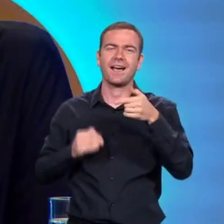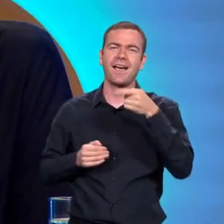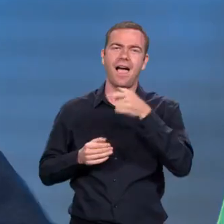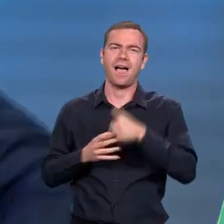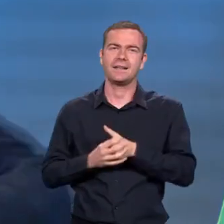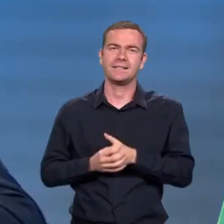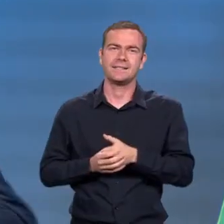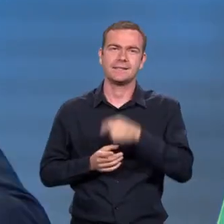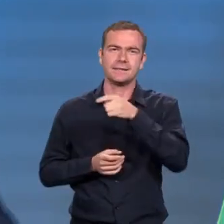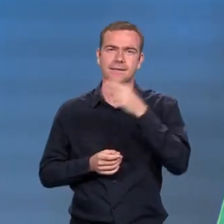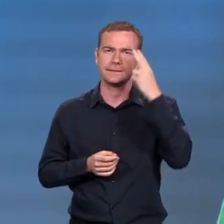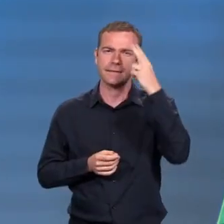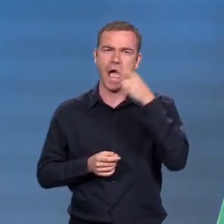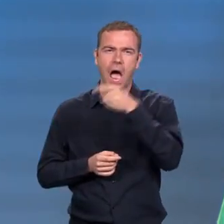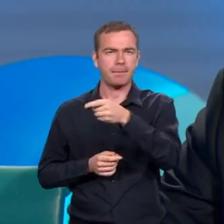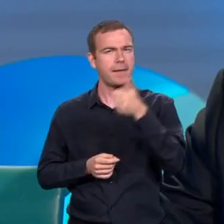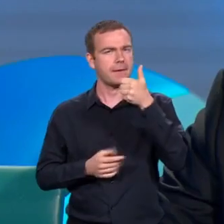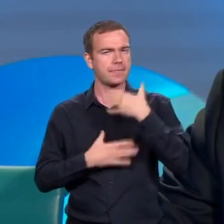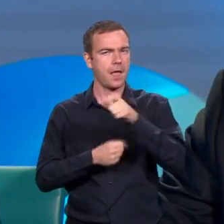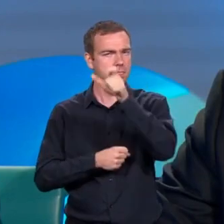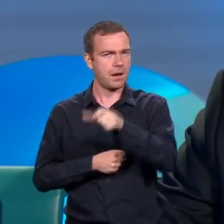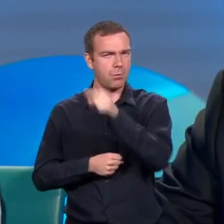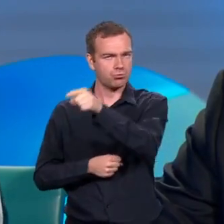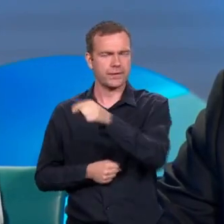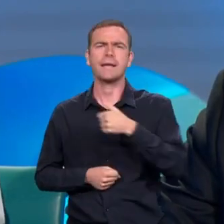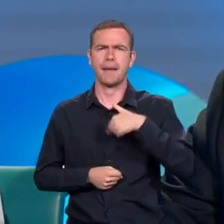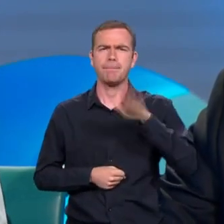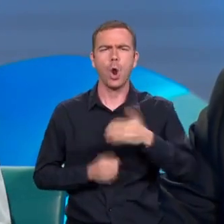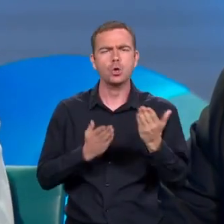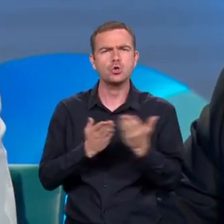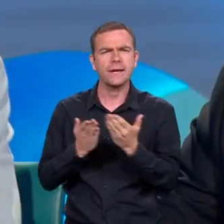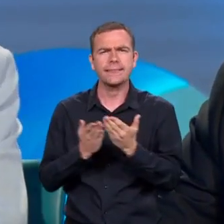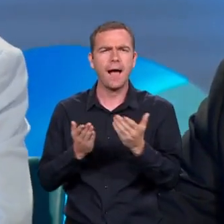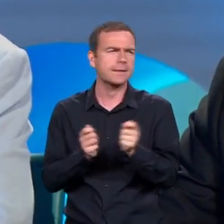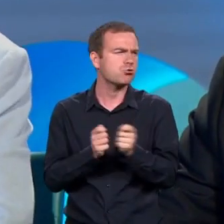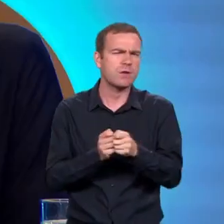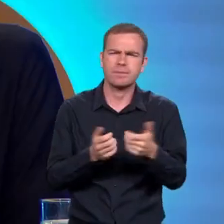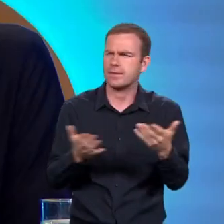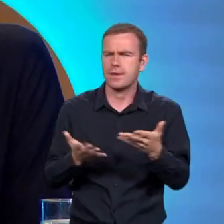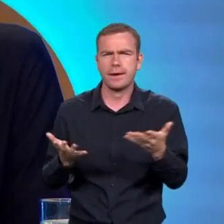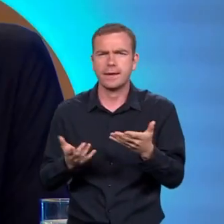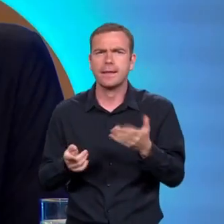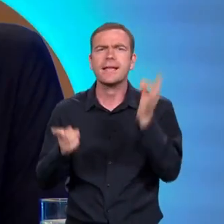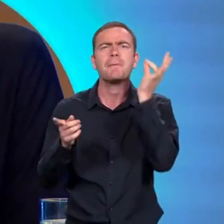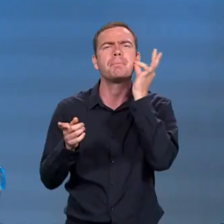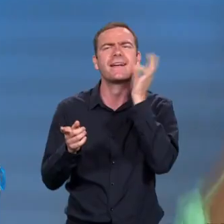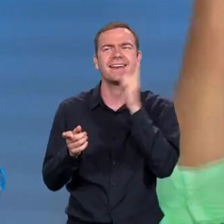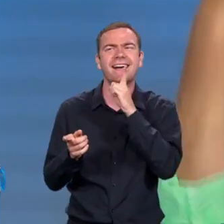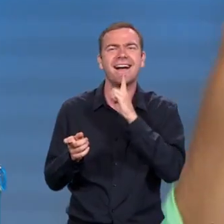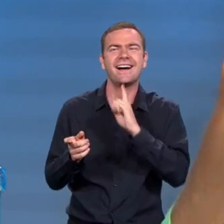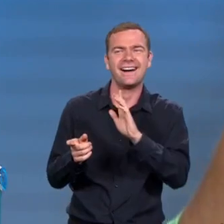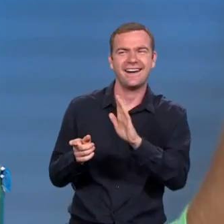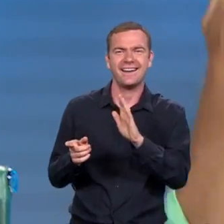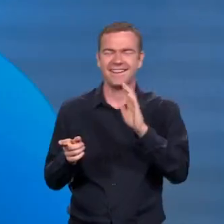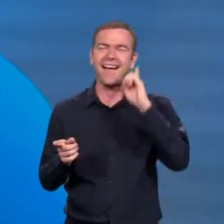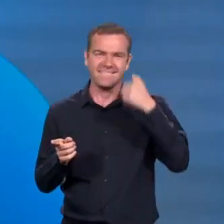je iba jedna, je známa za poslednú dobu. A z hodou okolností som niekde čítal, že... tá pekná? Áno. Tá je pekná. Má taký